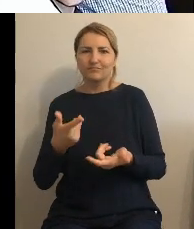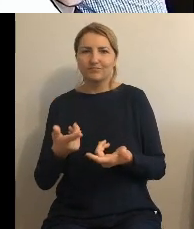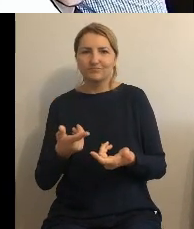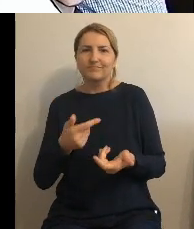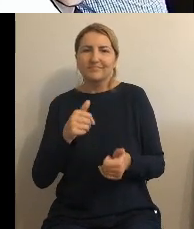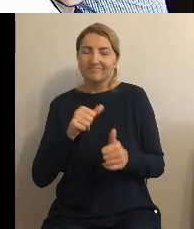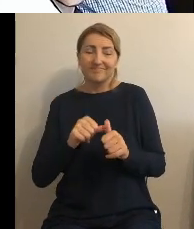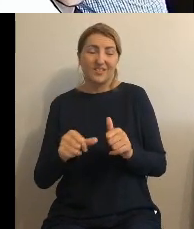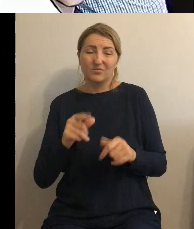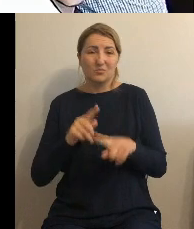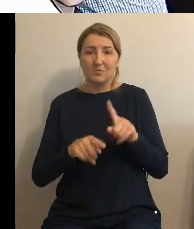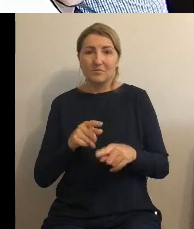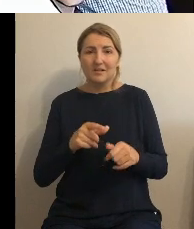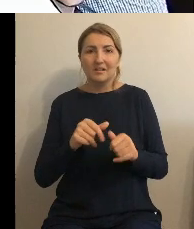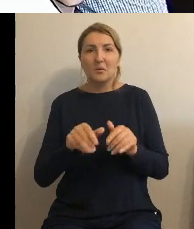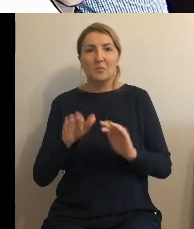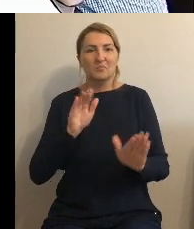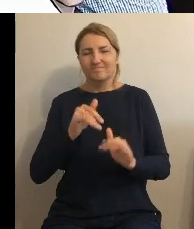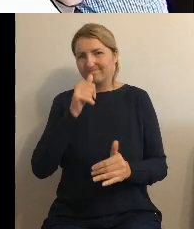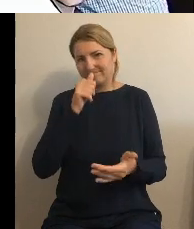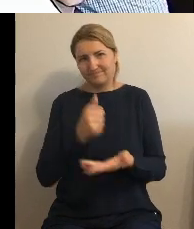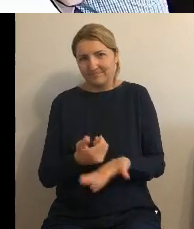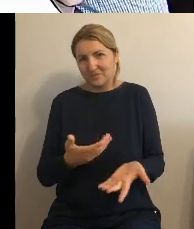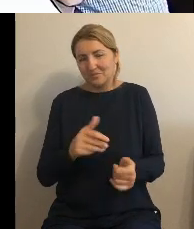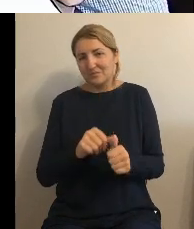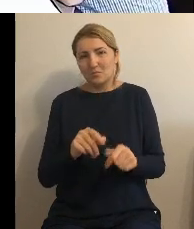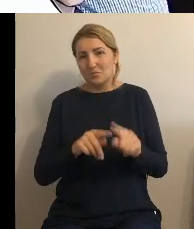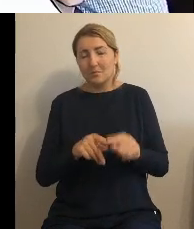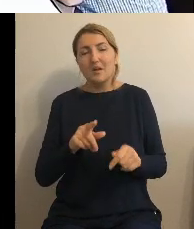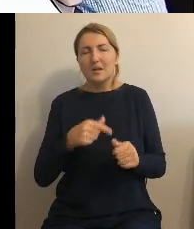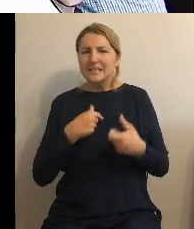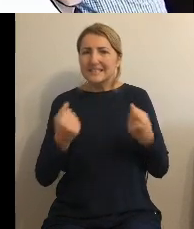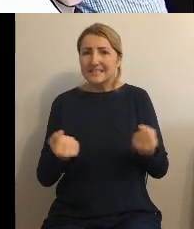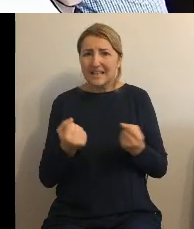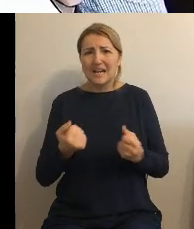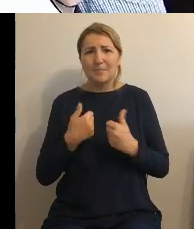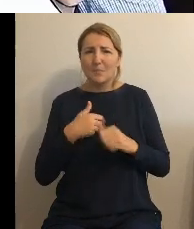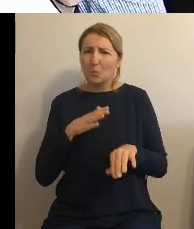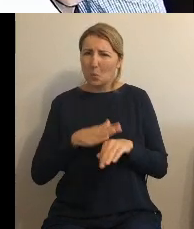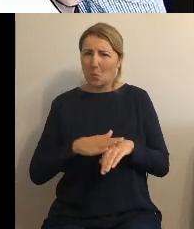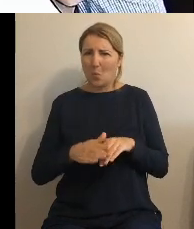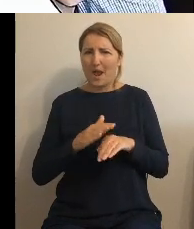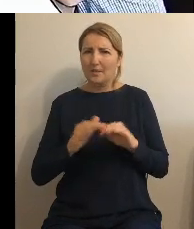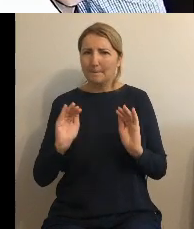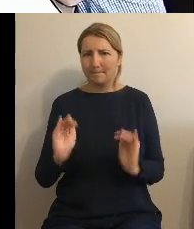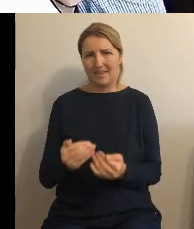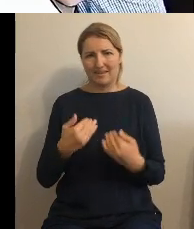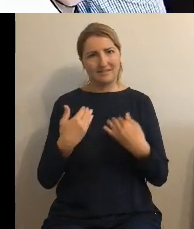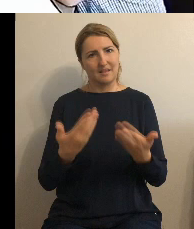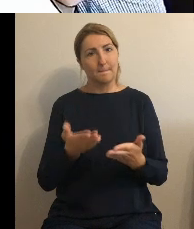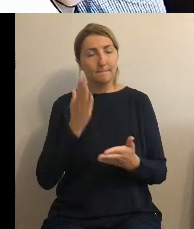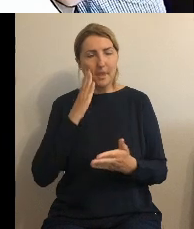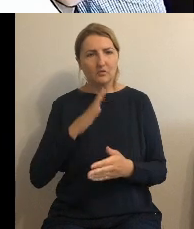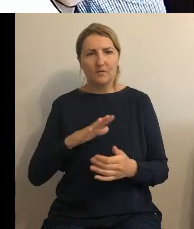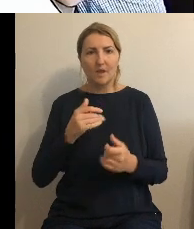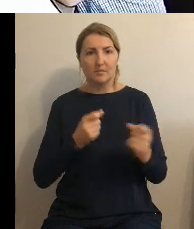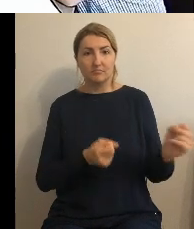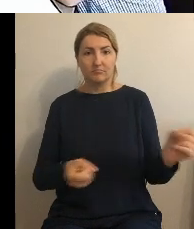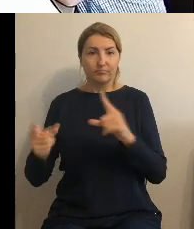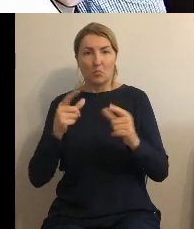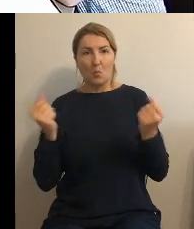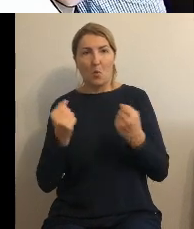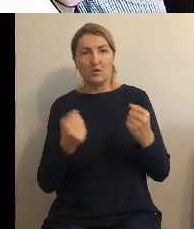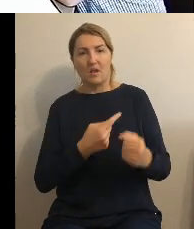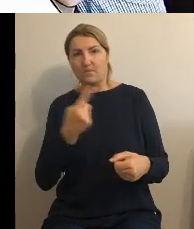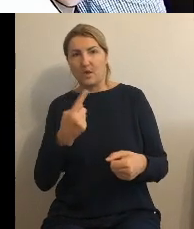także my się staramy żeby to było jak najbardziej łagodne dla mieszkańców żeby nie było to zwyżka złoty dwa trzy złote